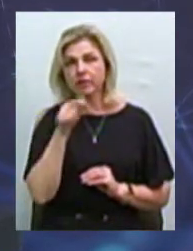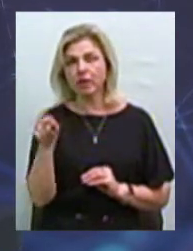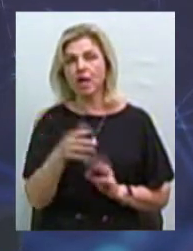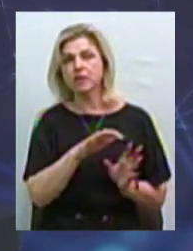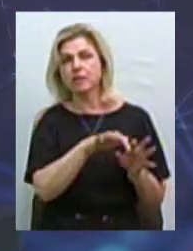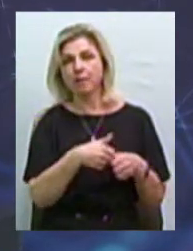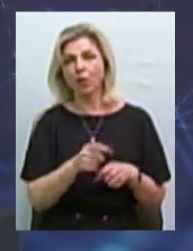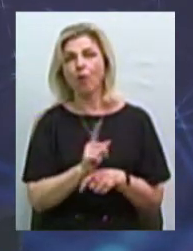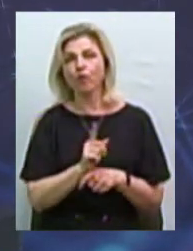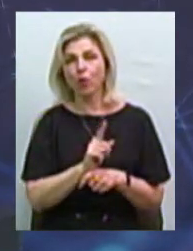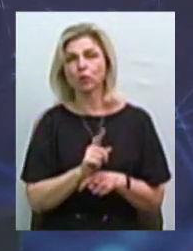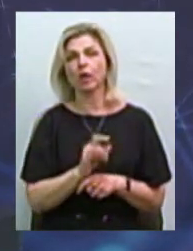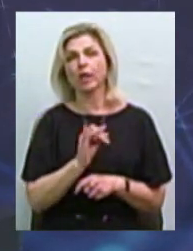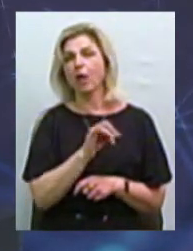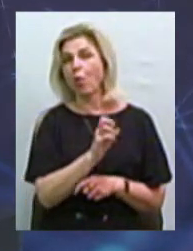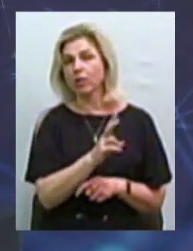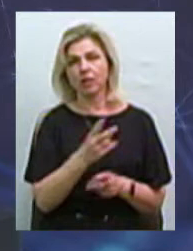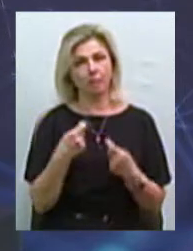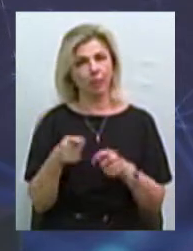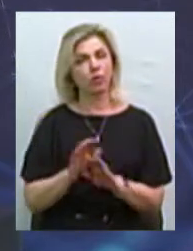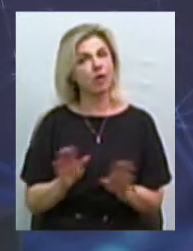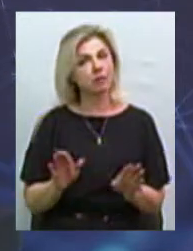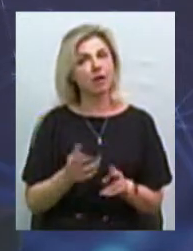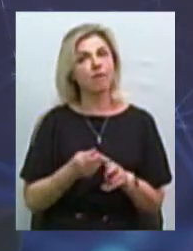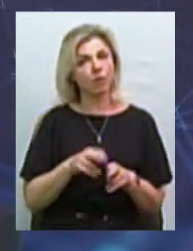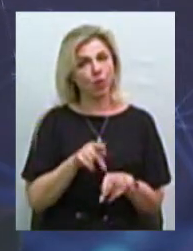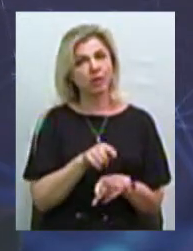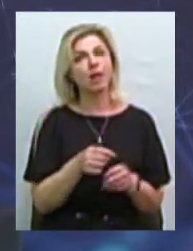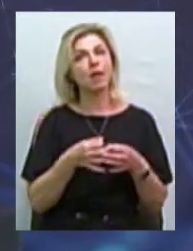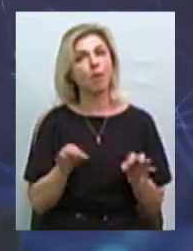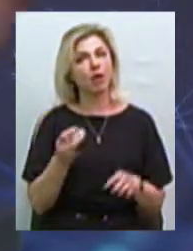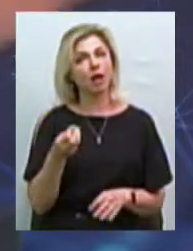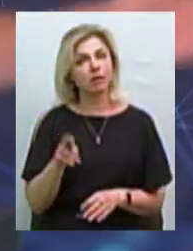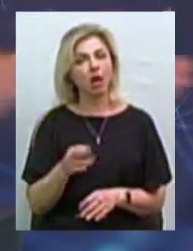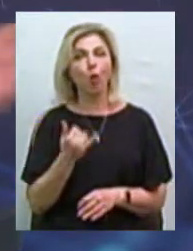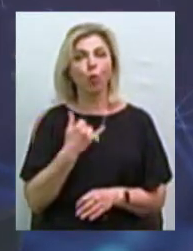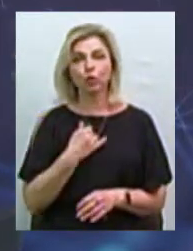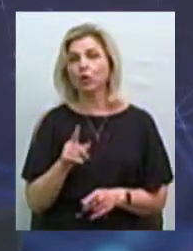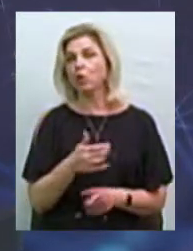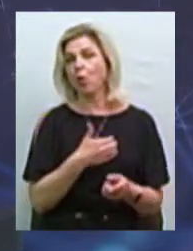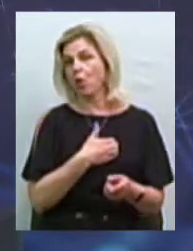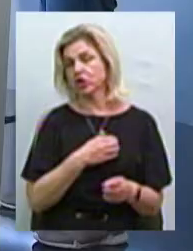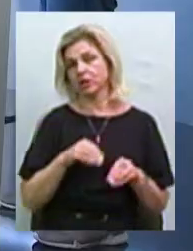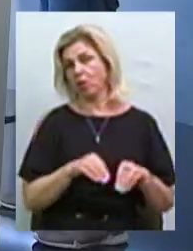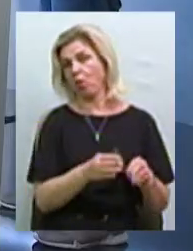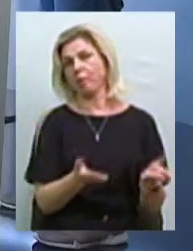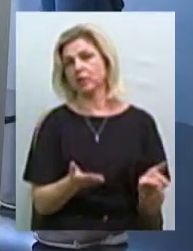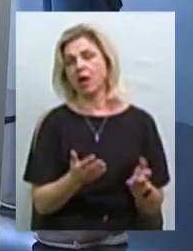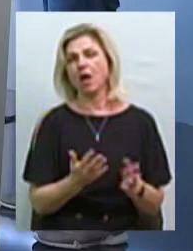на те, що він має продати продукцію, він її не продасть. Оце вам демократія. А в нас що хочете робиш? Бур'яни позаростали,